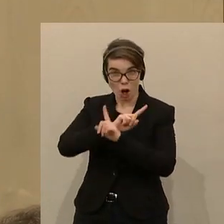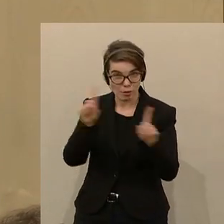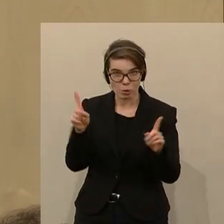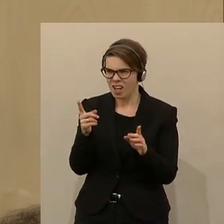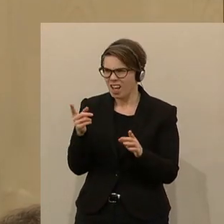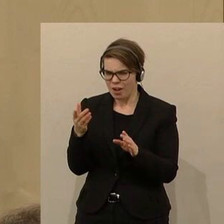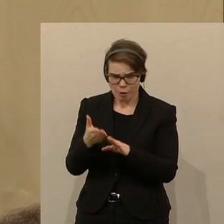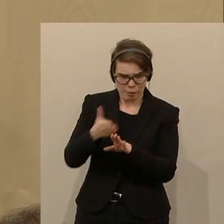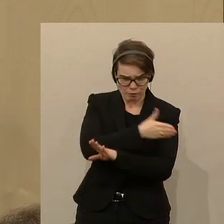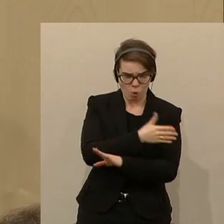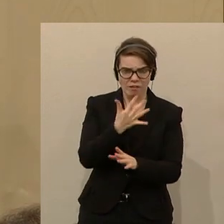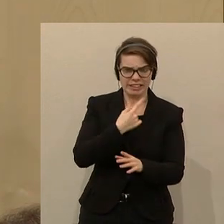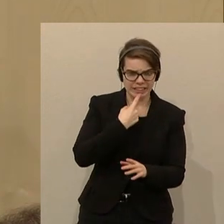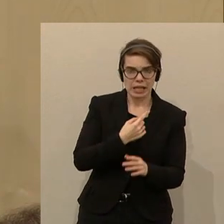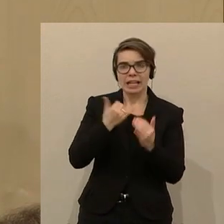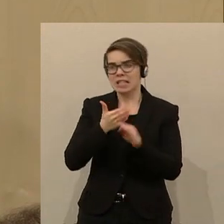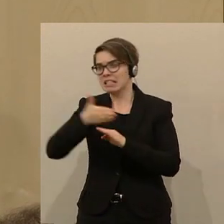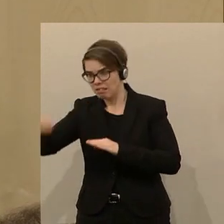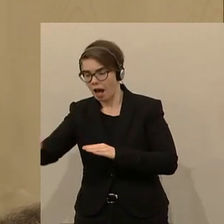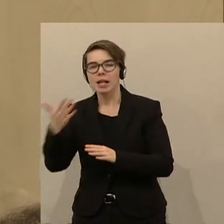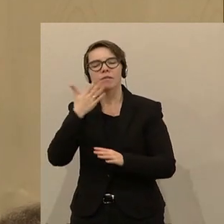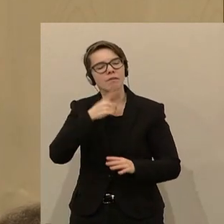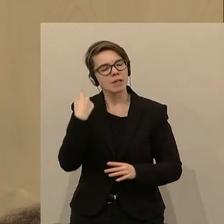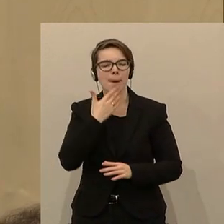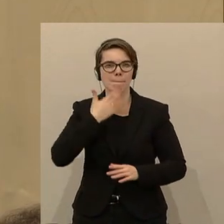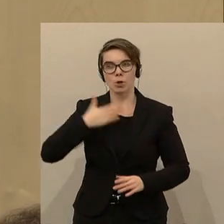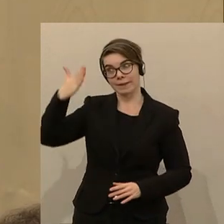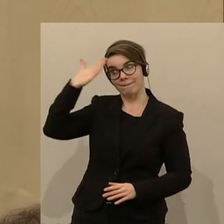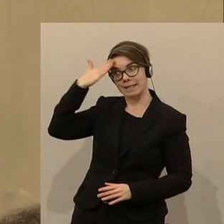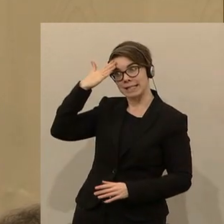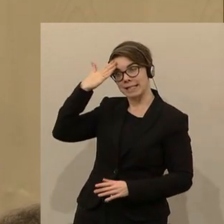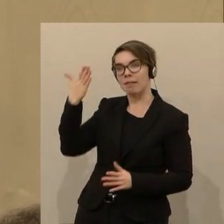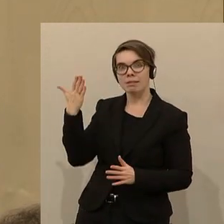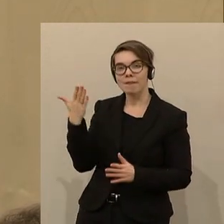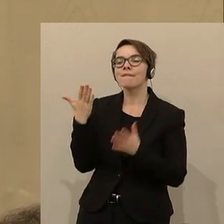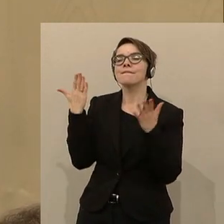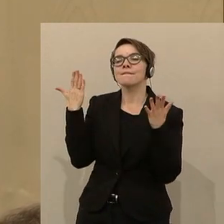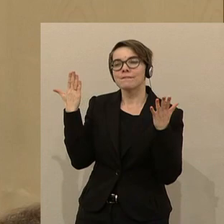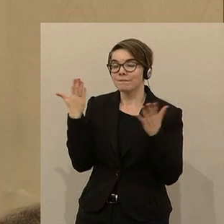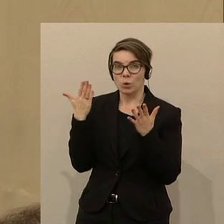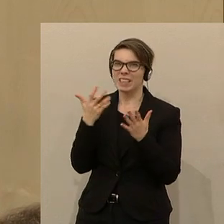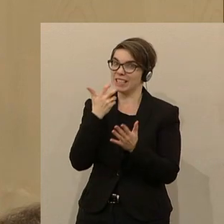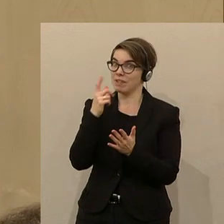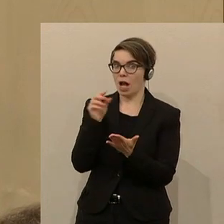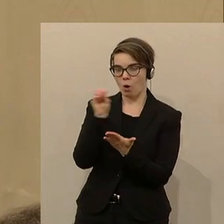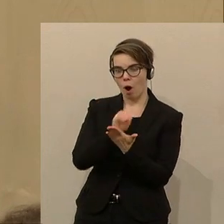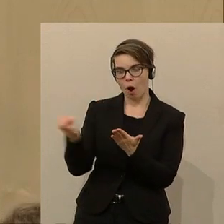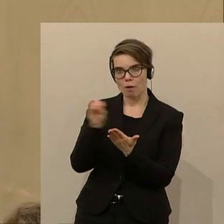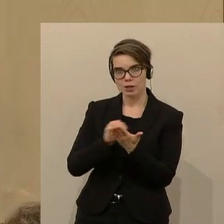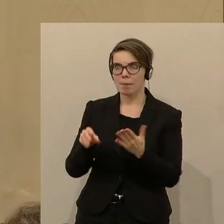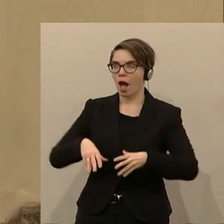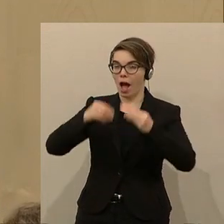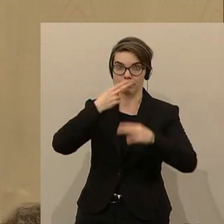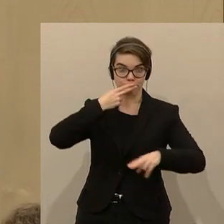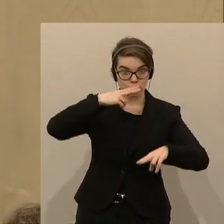vorher und wie stehen Sie nachher? Wir wollen, dass das Umfallen, das Sie betreiben, auch hier dokumentiert wird. Weil damit die Leute wissen,